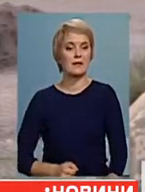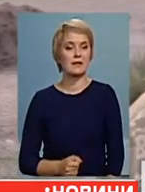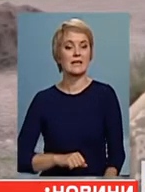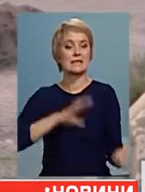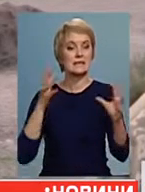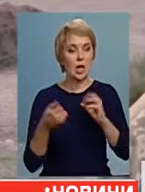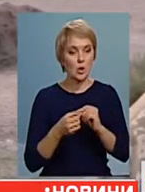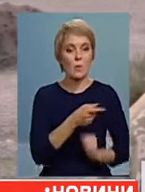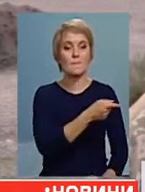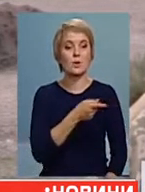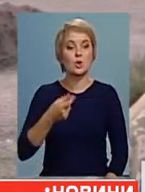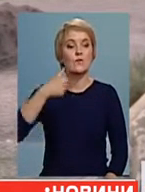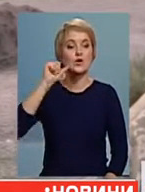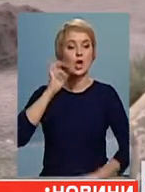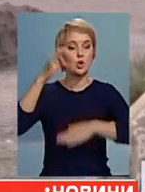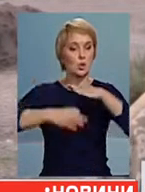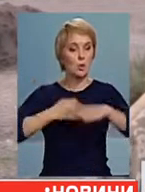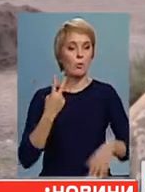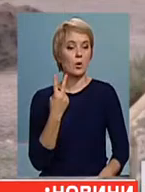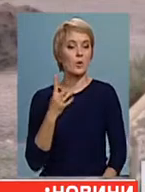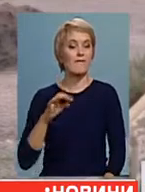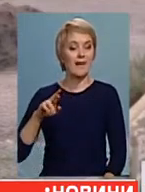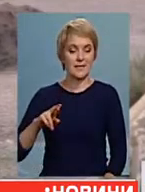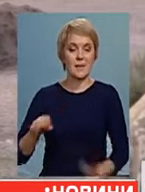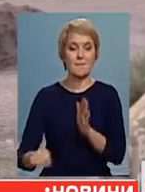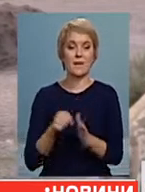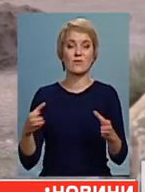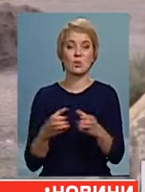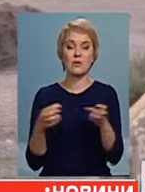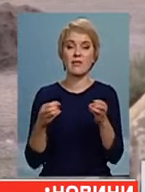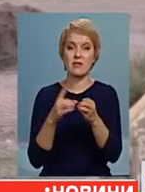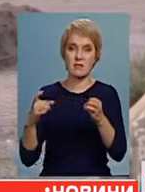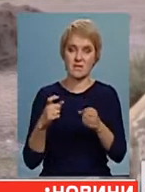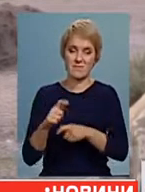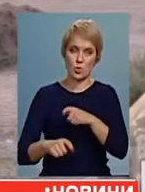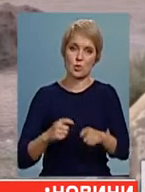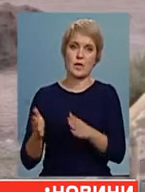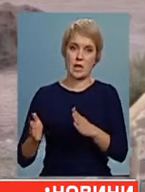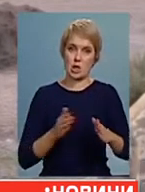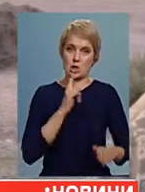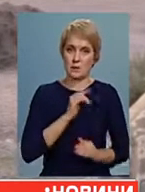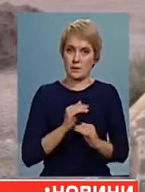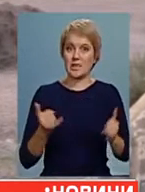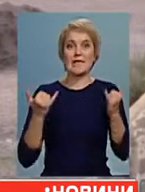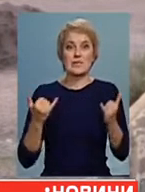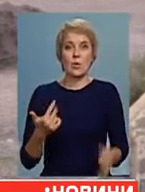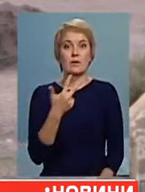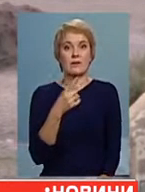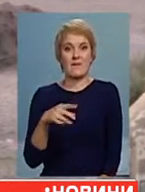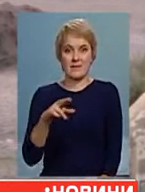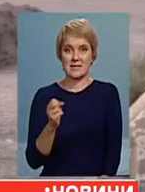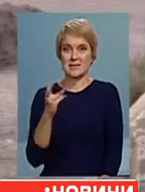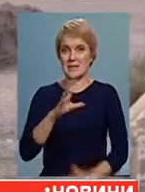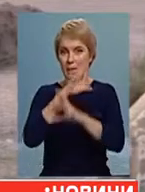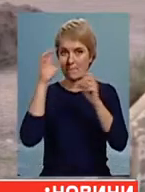Загалом, упродовж вчорашньої доби, 2 вересня, бандформування 10 разів порушили режим тиші. Сьогодні, 3 вересня, з